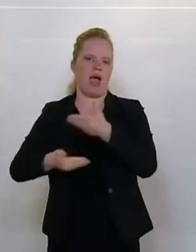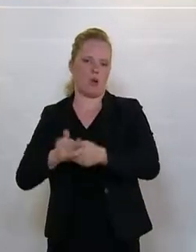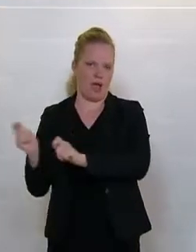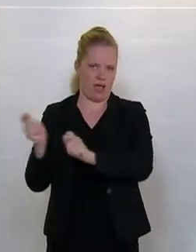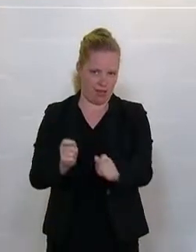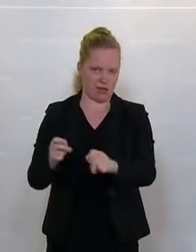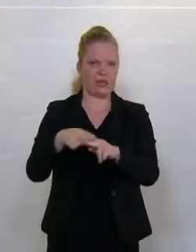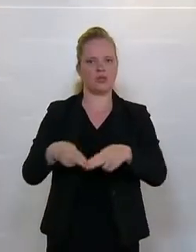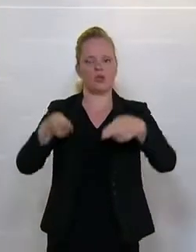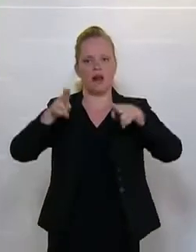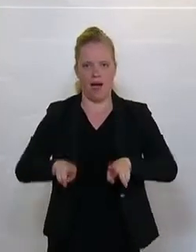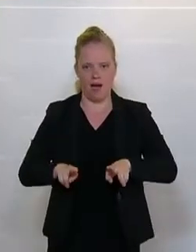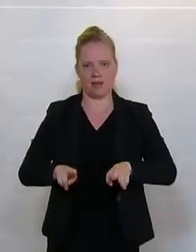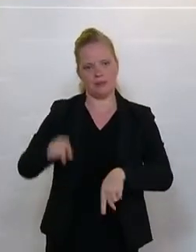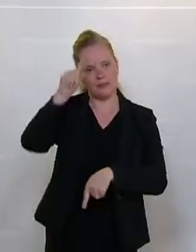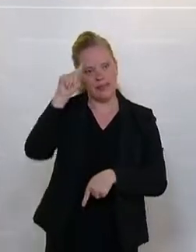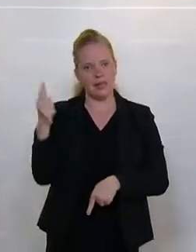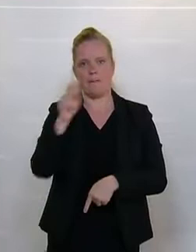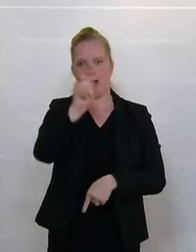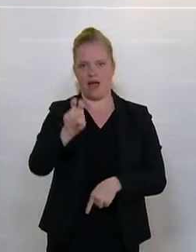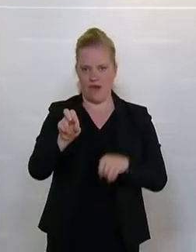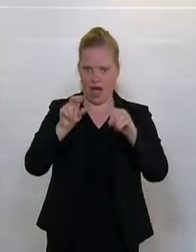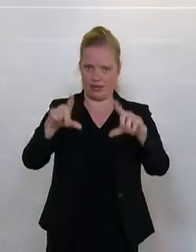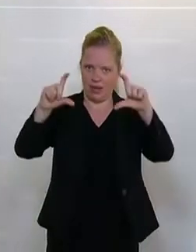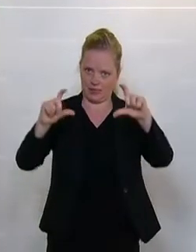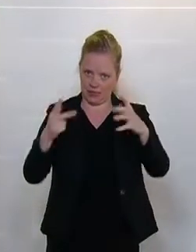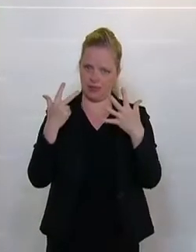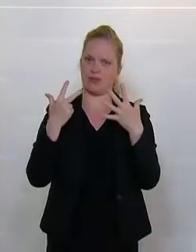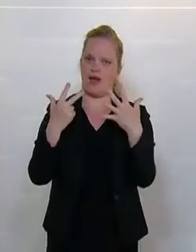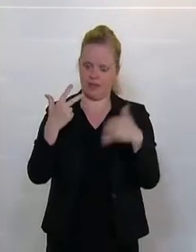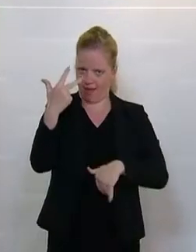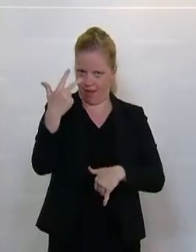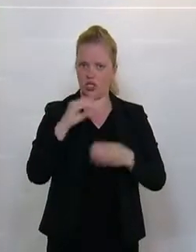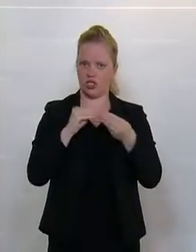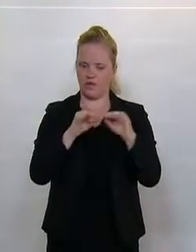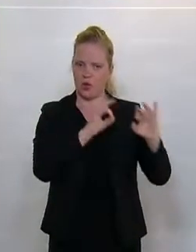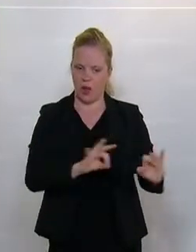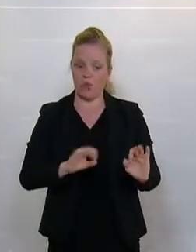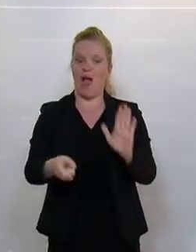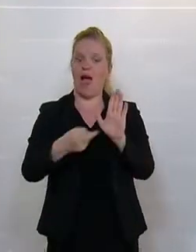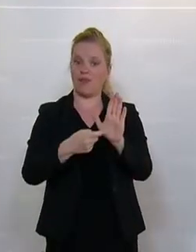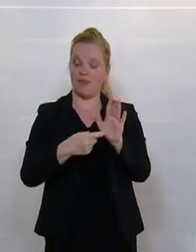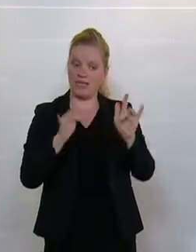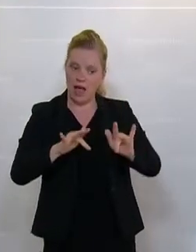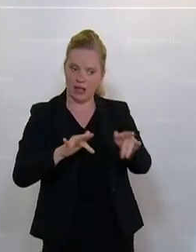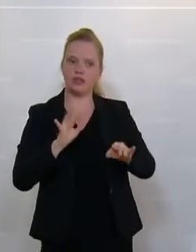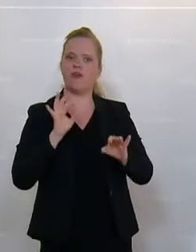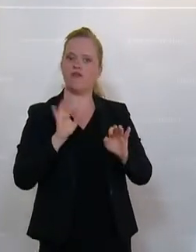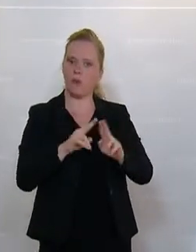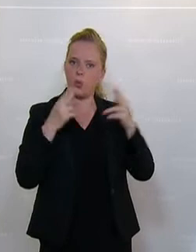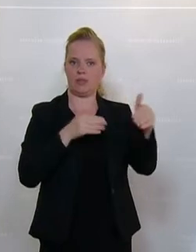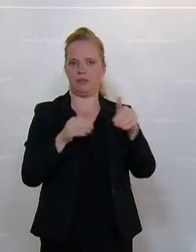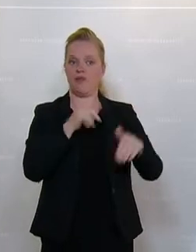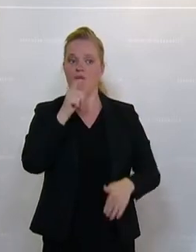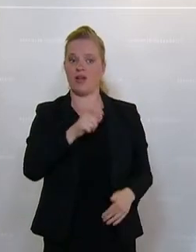Schramböck. Im Sinne Paragraf 18 Absatz 3 der Geschäftsordnung die Anwesenheit des Bundesministers für Finanzen